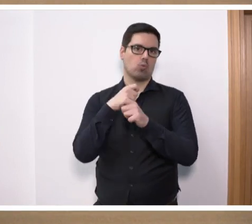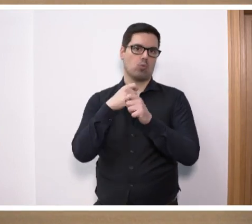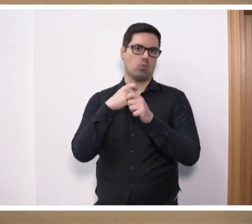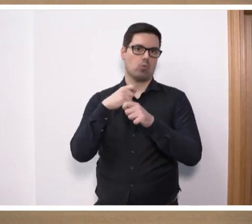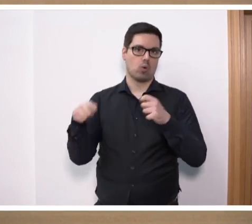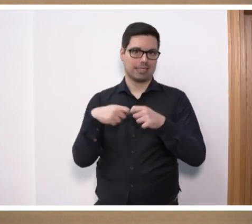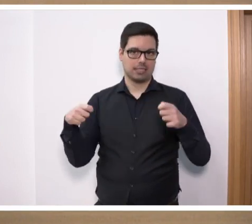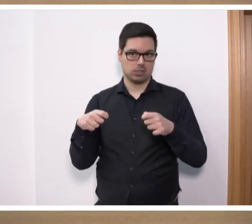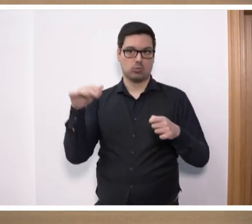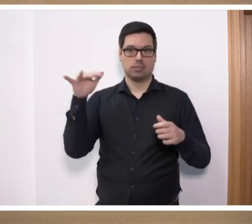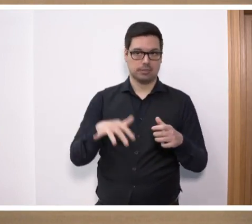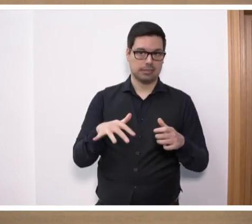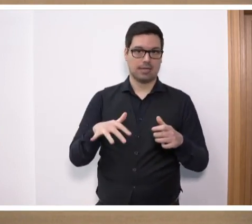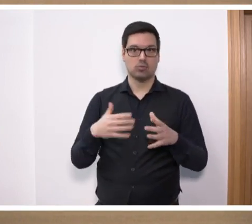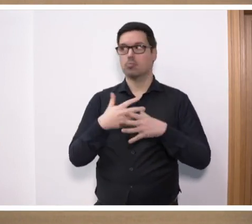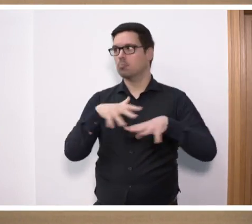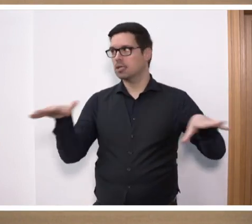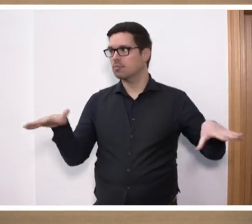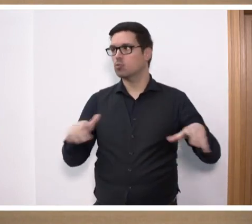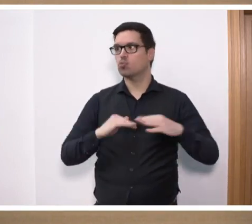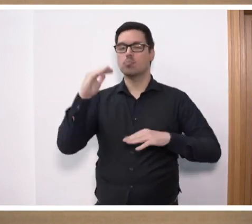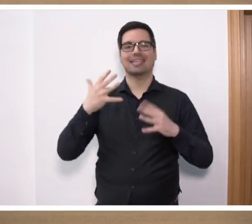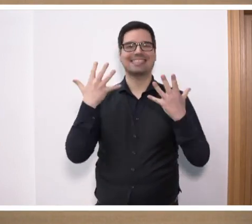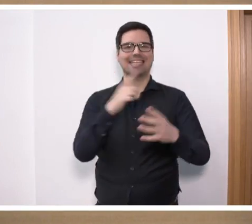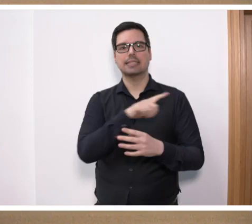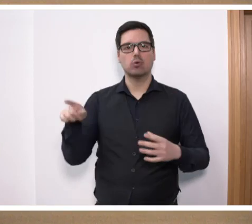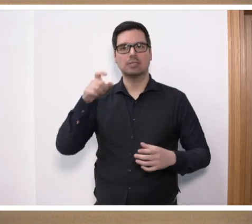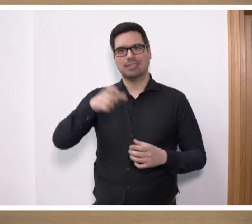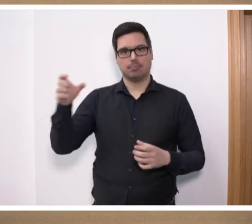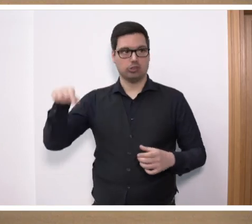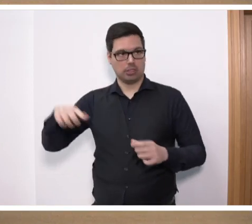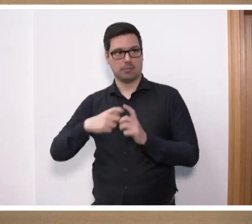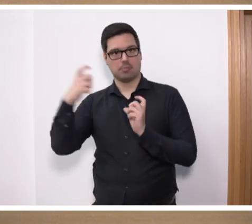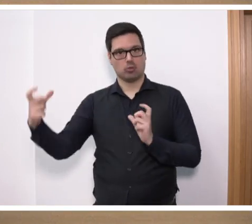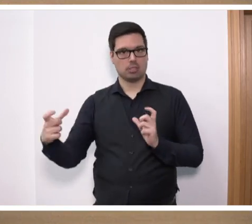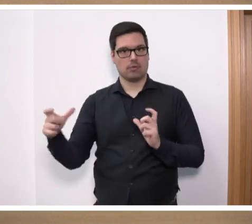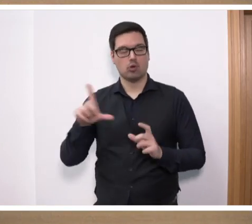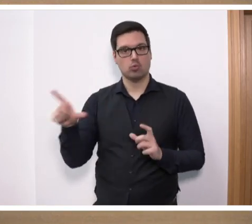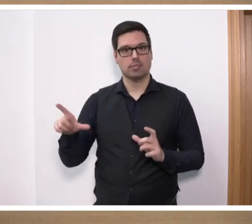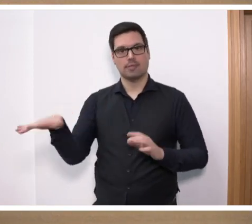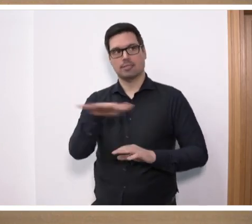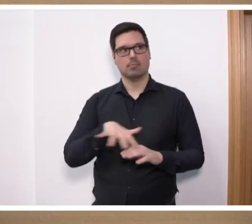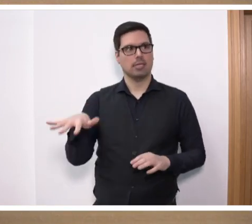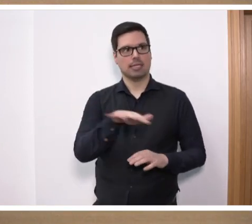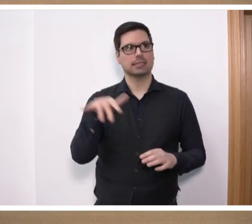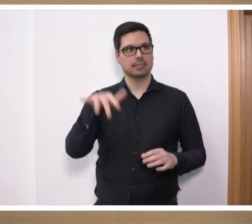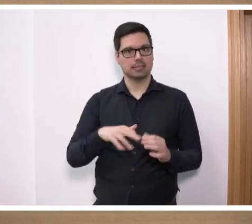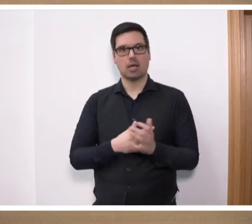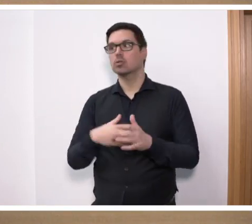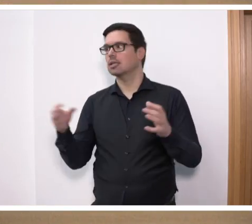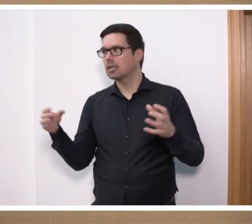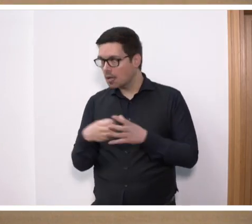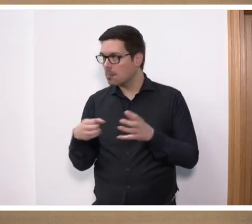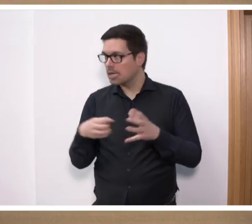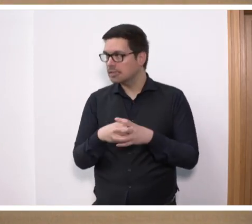Aufruf haben wir es wirklich geschafft, dass über 10.000 Menschen hier in Saarbrücken auf dem Ludwigsplatz zusammengekommen sind und wir gemeinsam